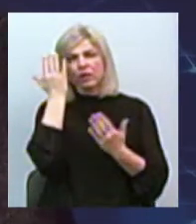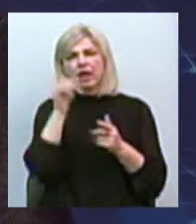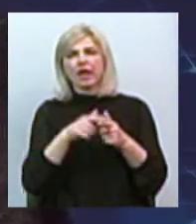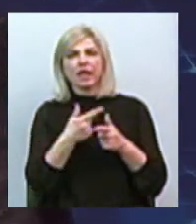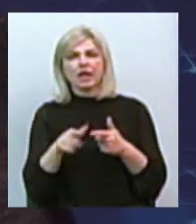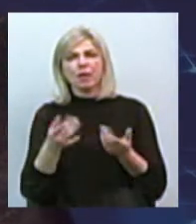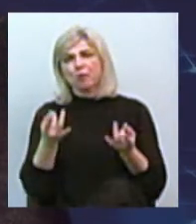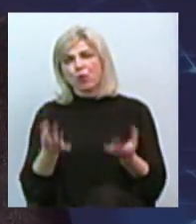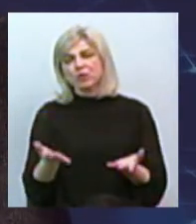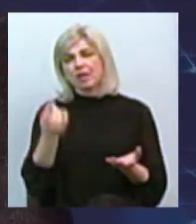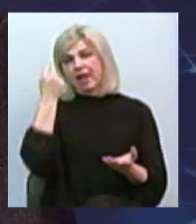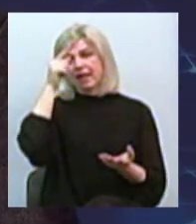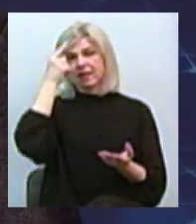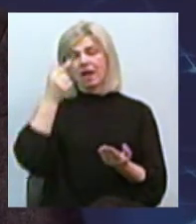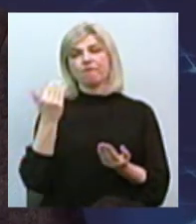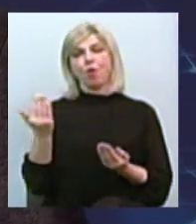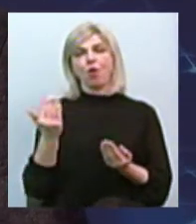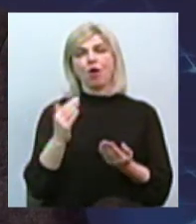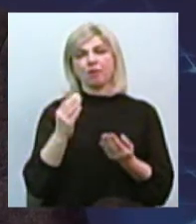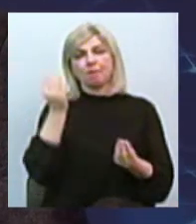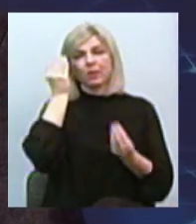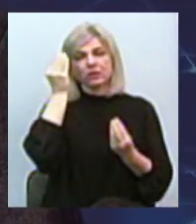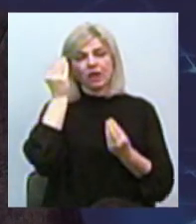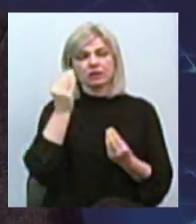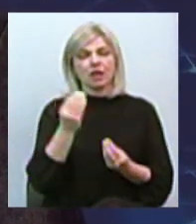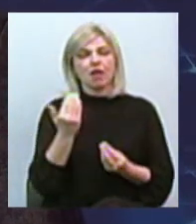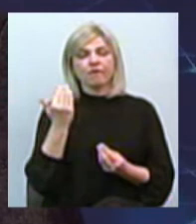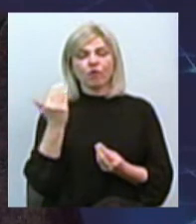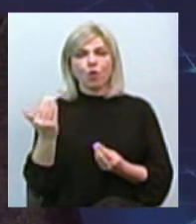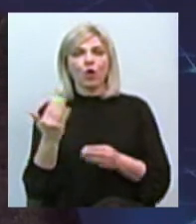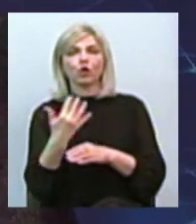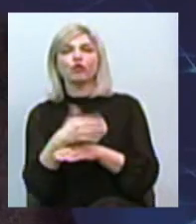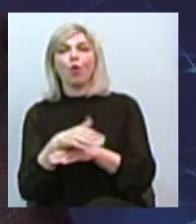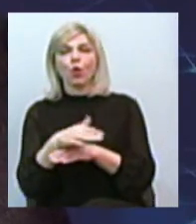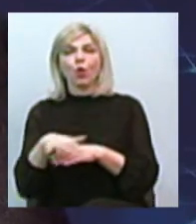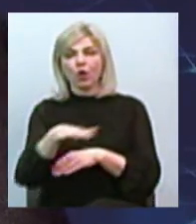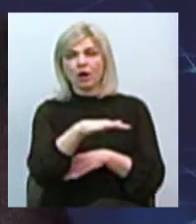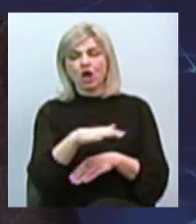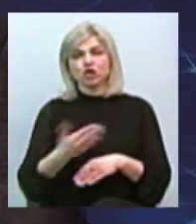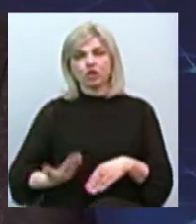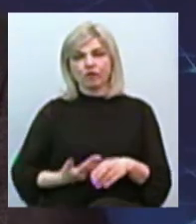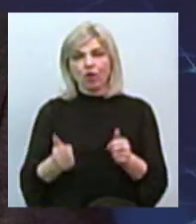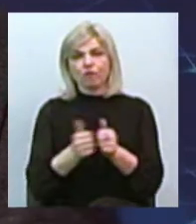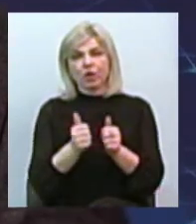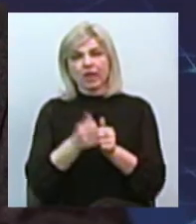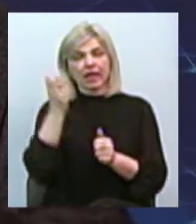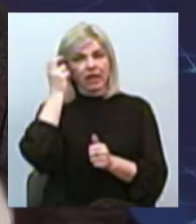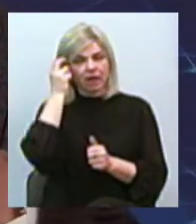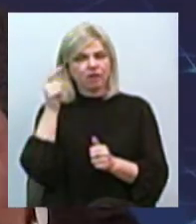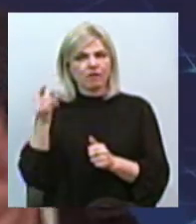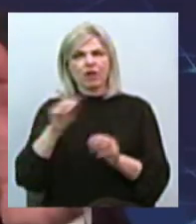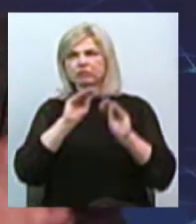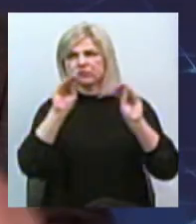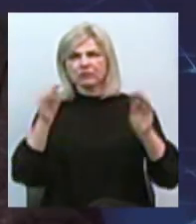ідійна позиція. Весь його двор, а він живе під Києвом, весь його двор усеєн свастиками,